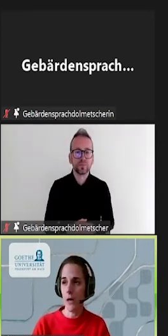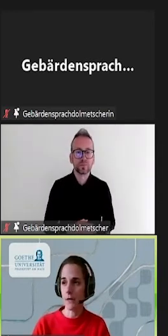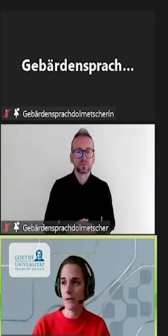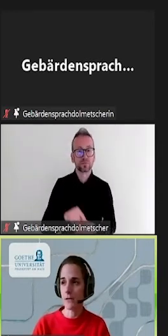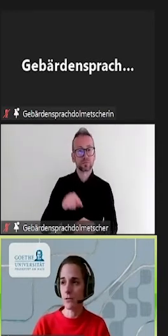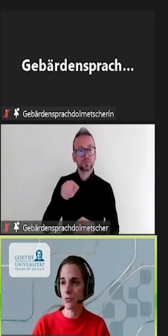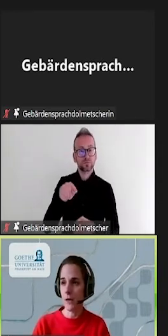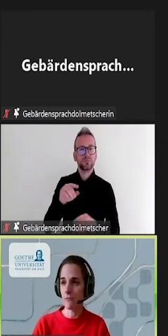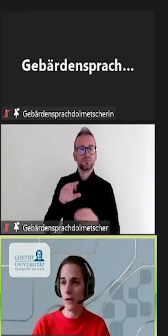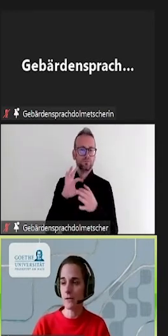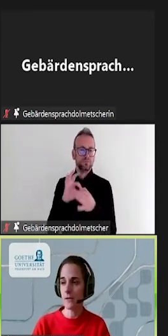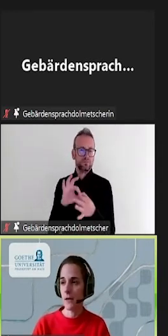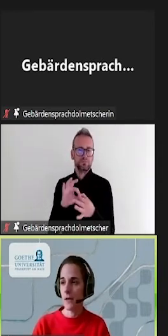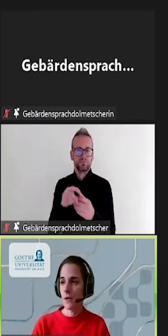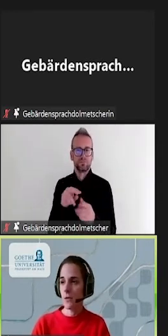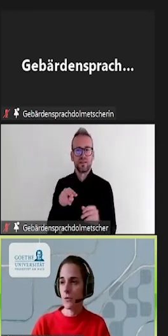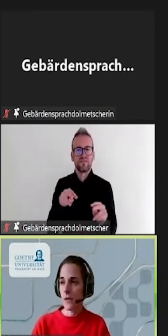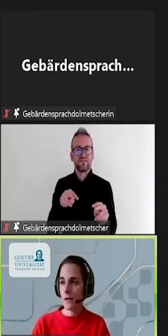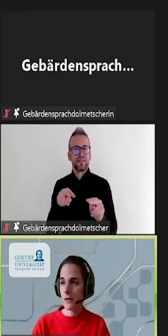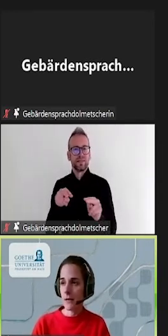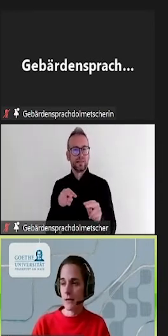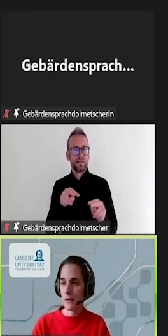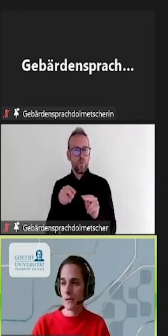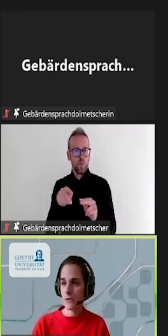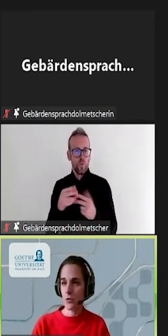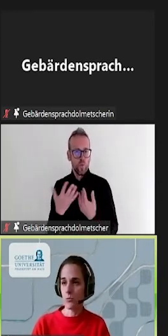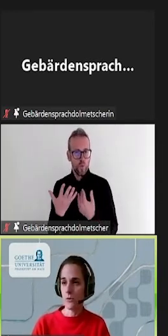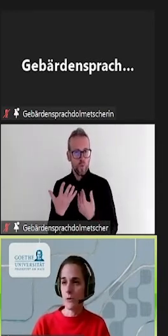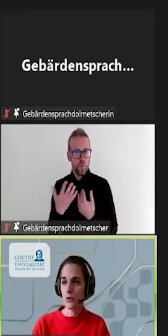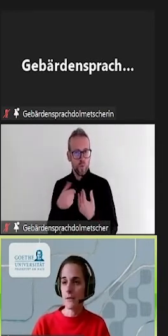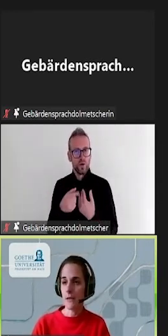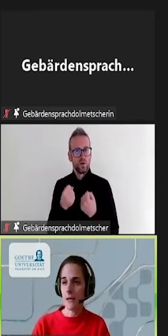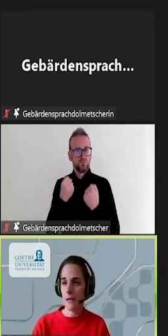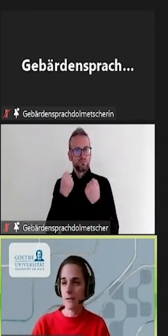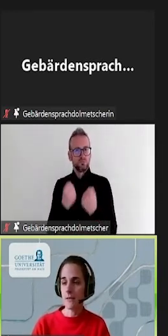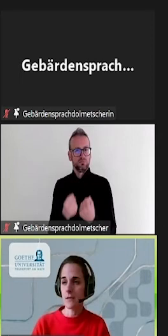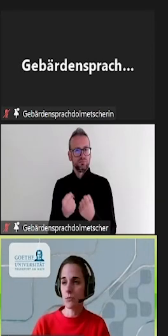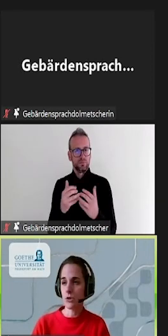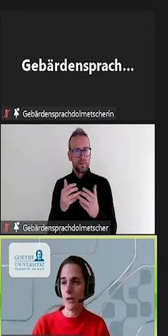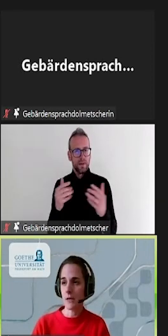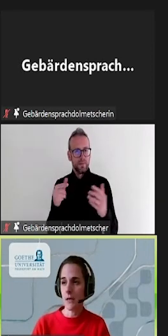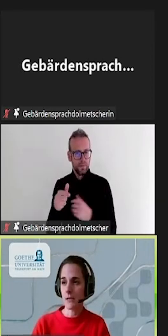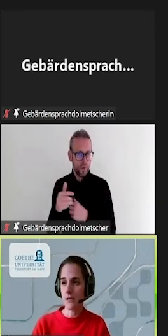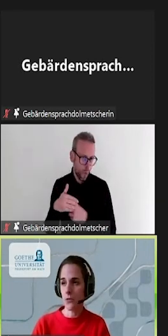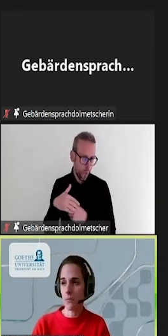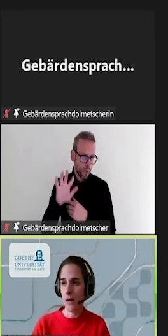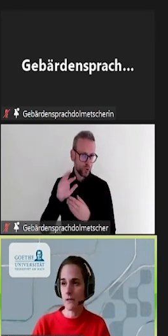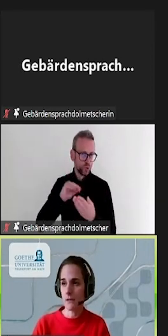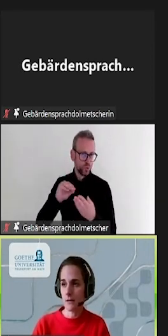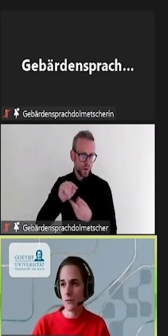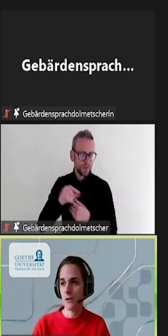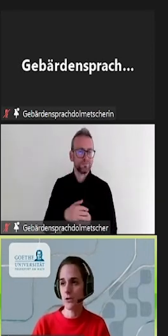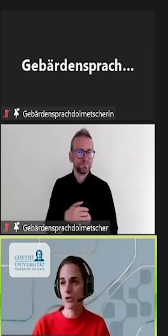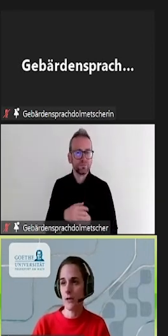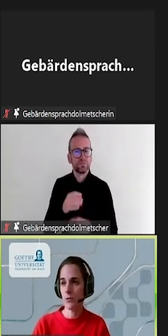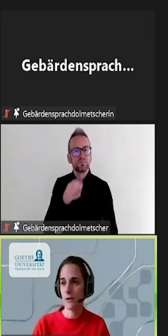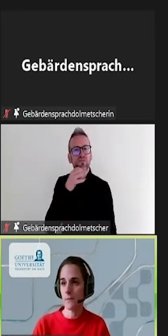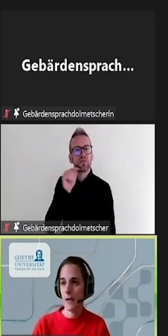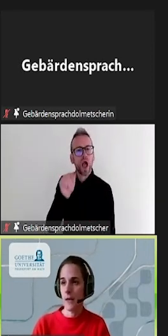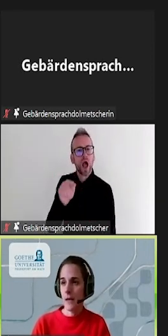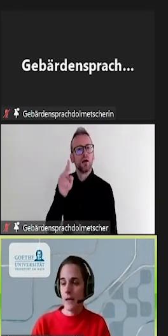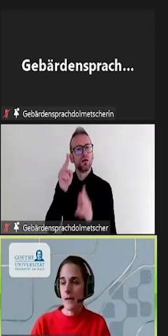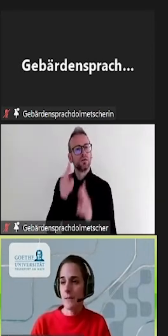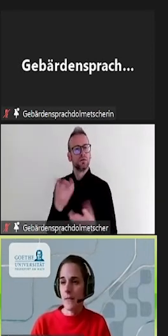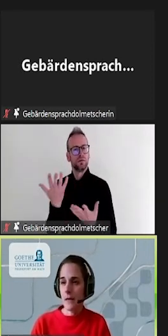Hörbeeinträchtigungen erfahren und dann geht es noch um die Untertitel an sich, um Standards, Formate und die Erstellung.